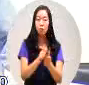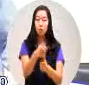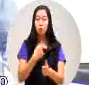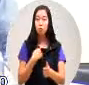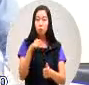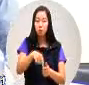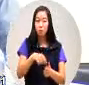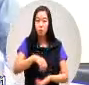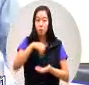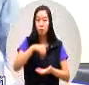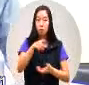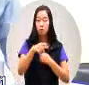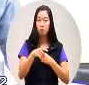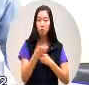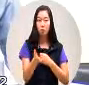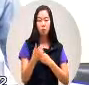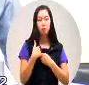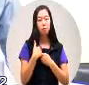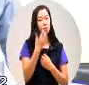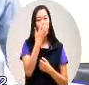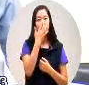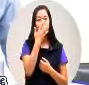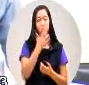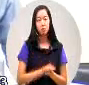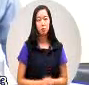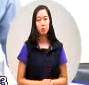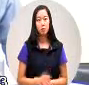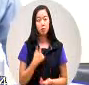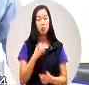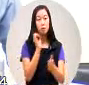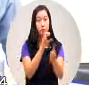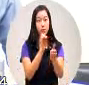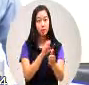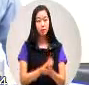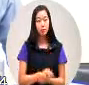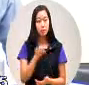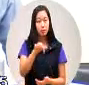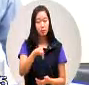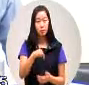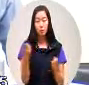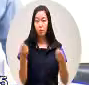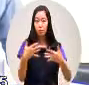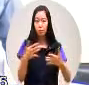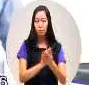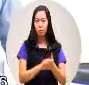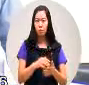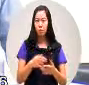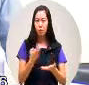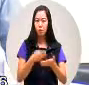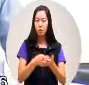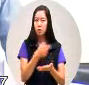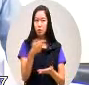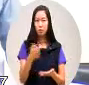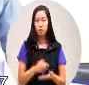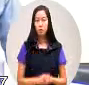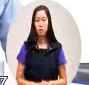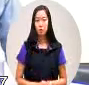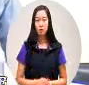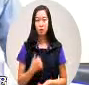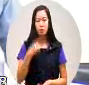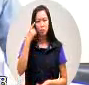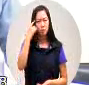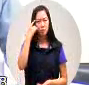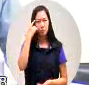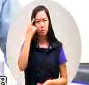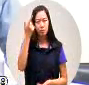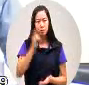这个案我说我不知道耶我跟他讲这个问题很严重啊想暗